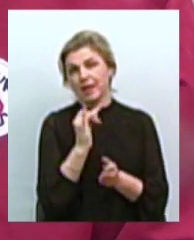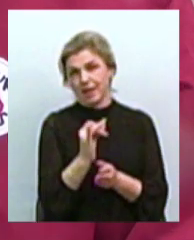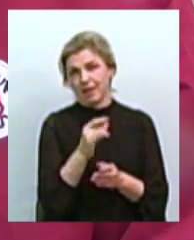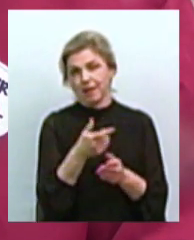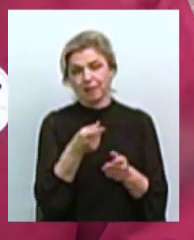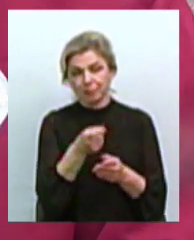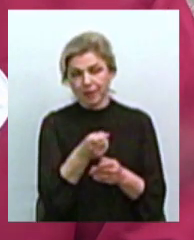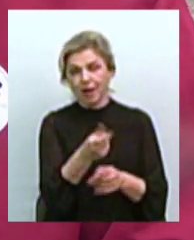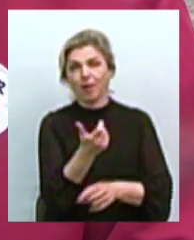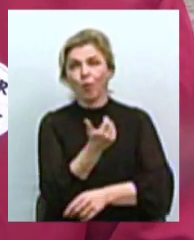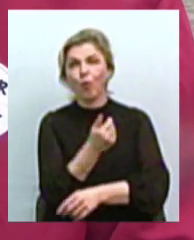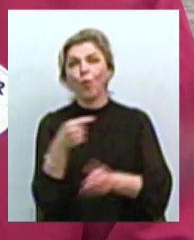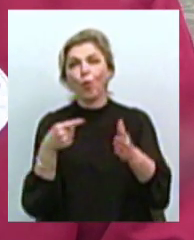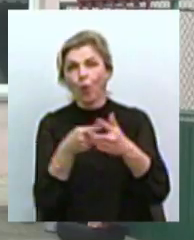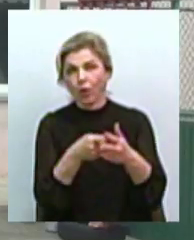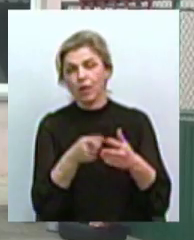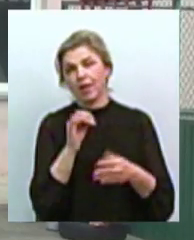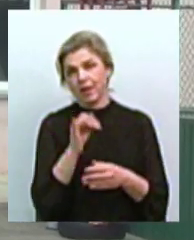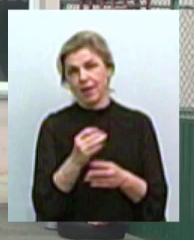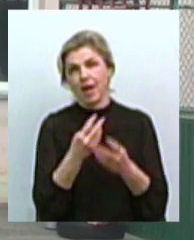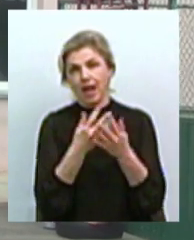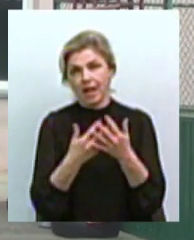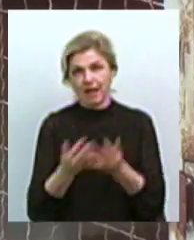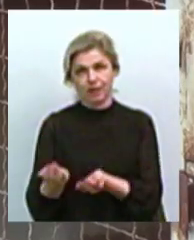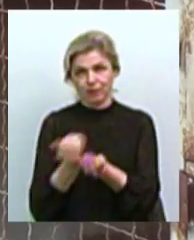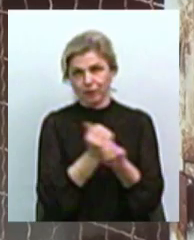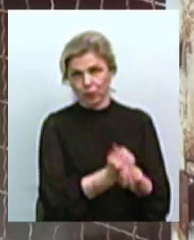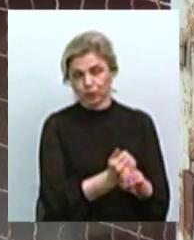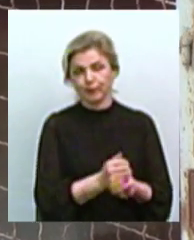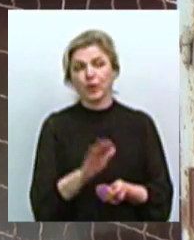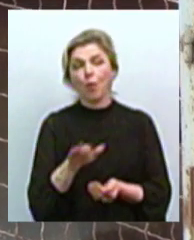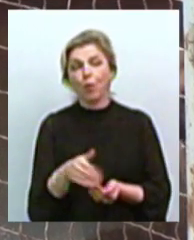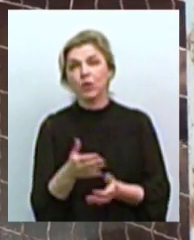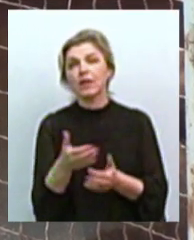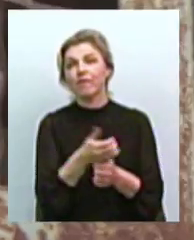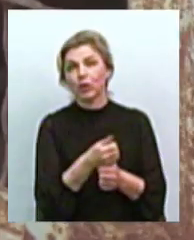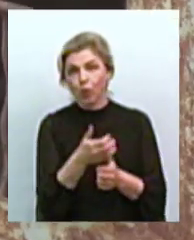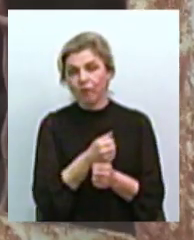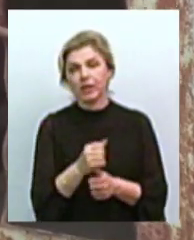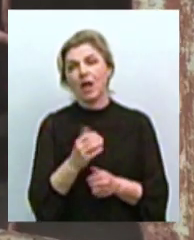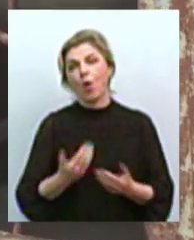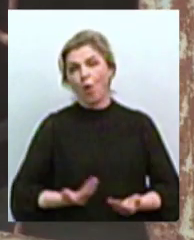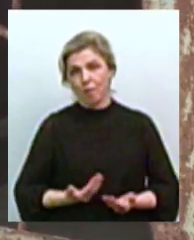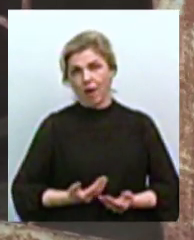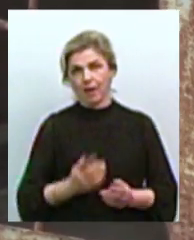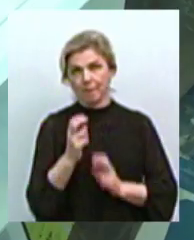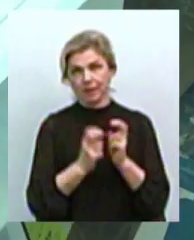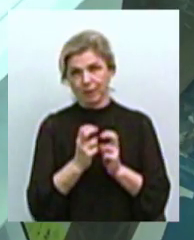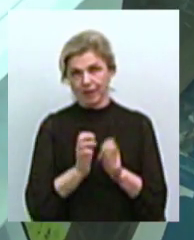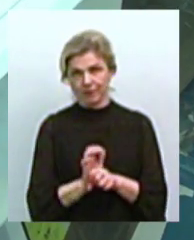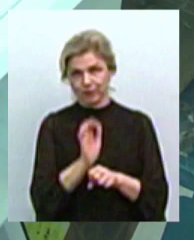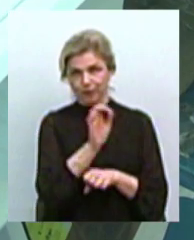вони засинають, ми їх в кліточку ловимо. Після відловлювання собак відводять до комунального підприємства «Центр захисту